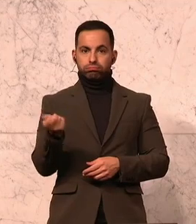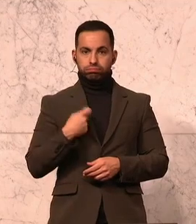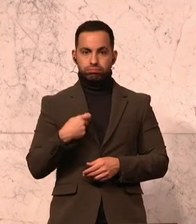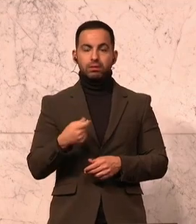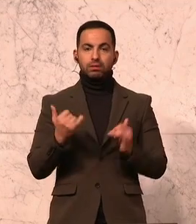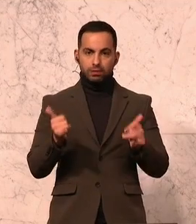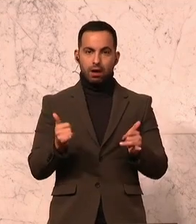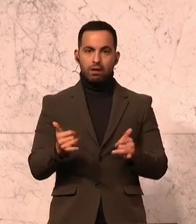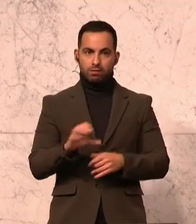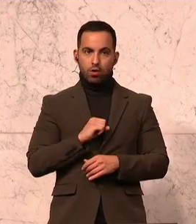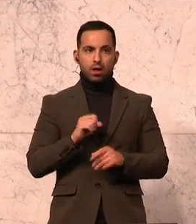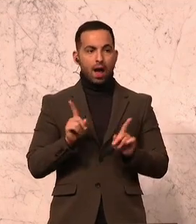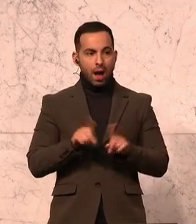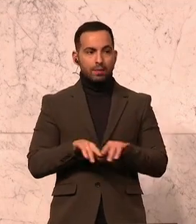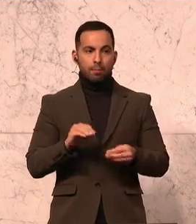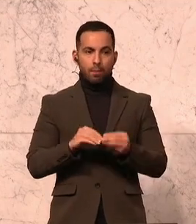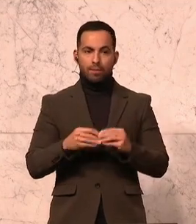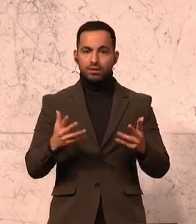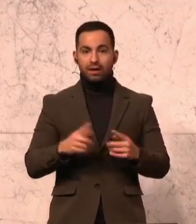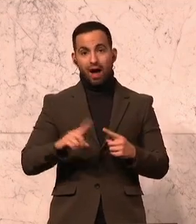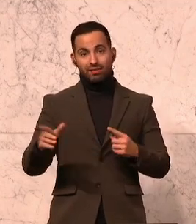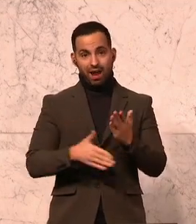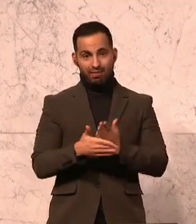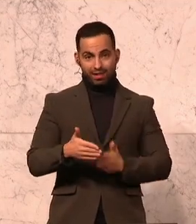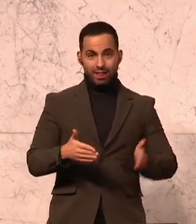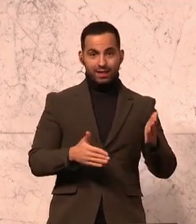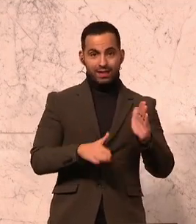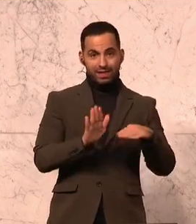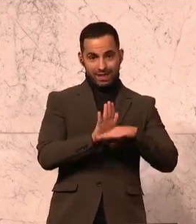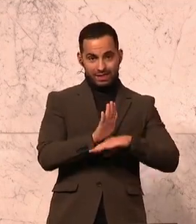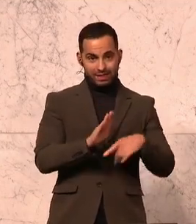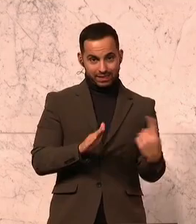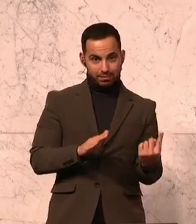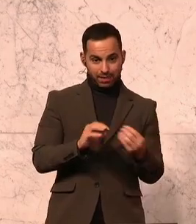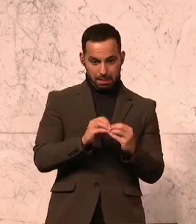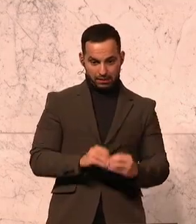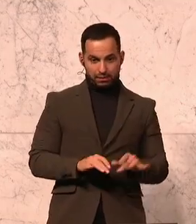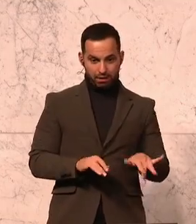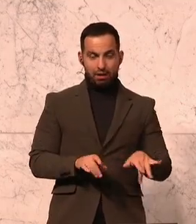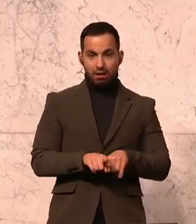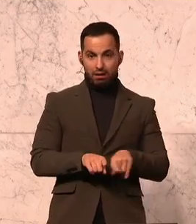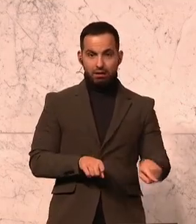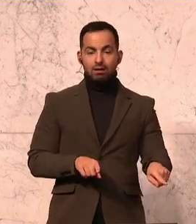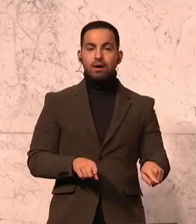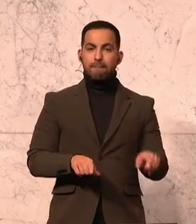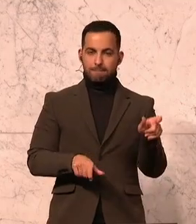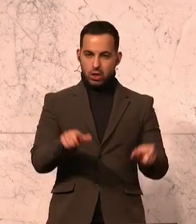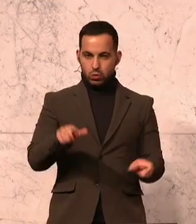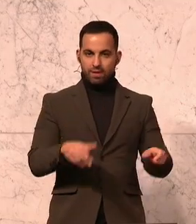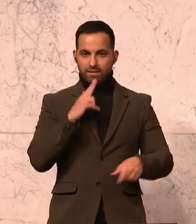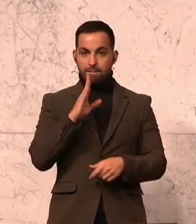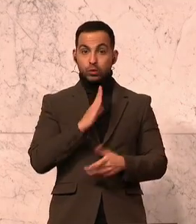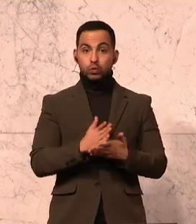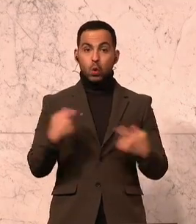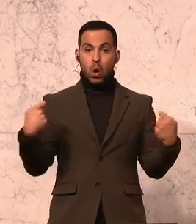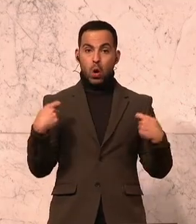Problem ist aber, dass der andere Anteil dieses Gesetzes, den Sie hier gebastelt haben, nämlich jene Personen, die bereits Pension